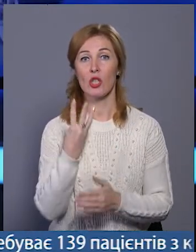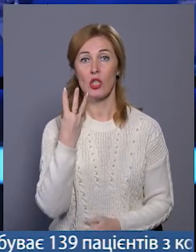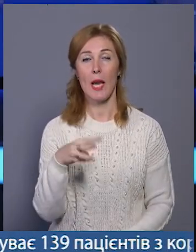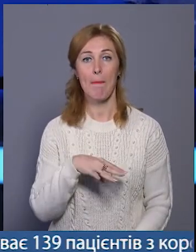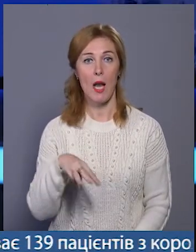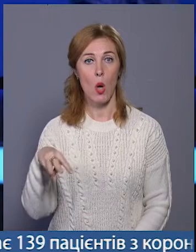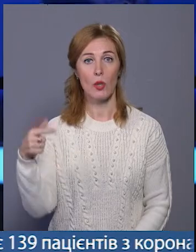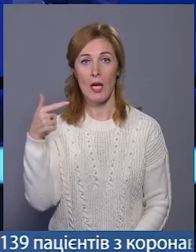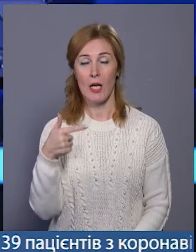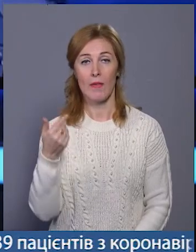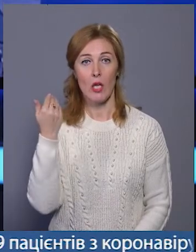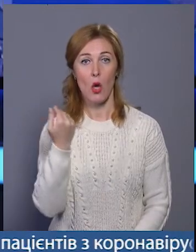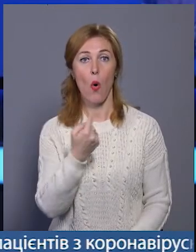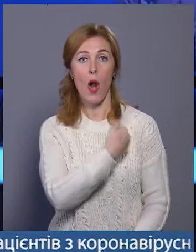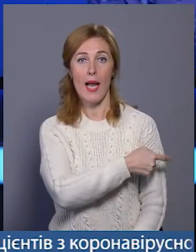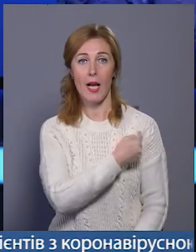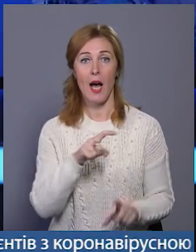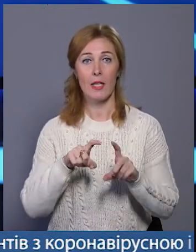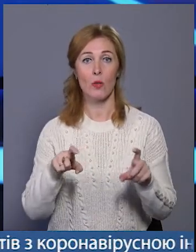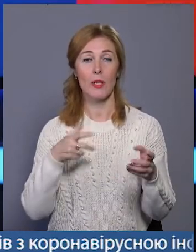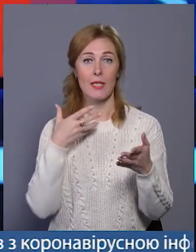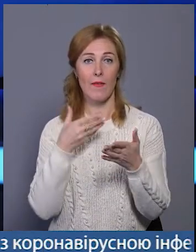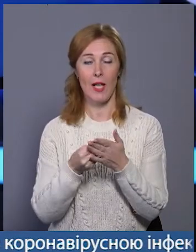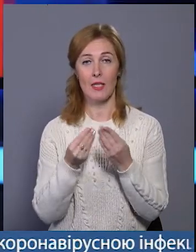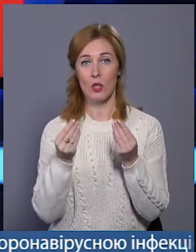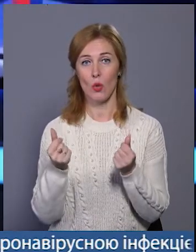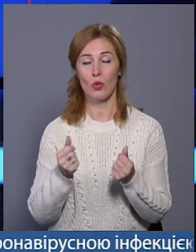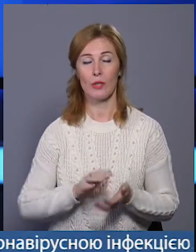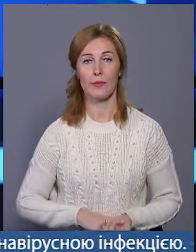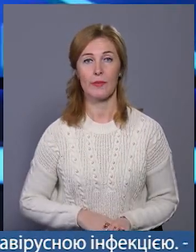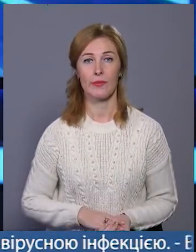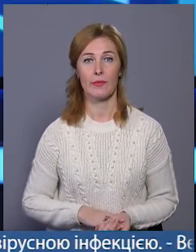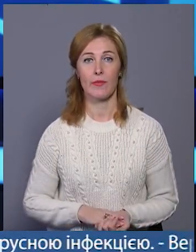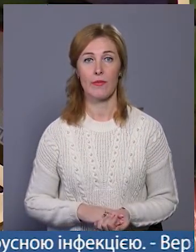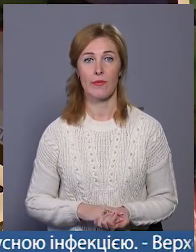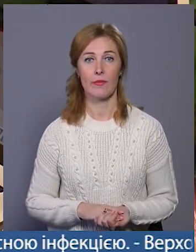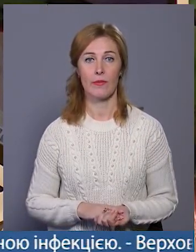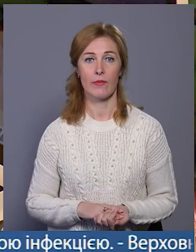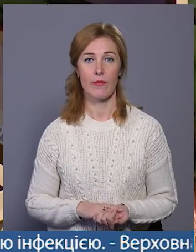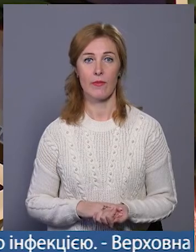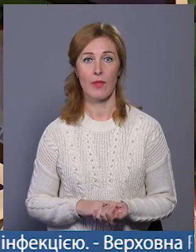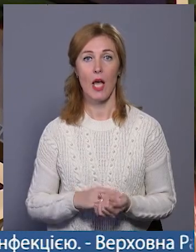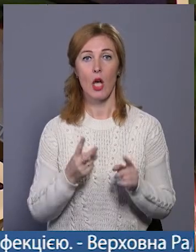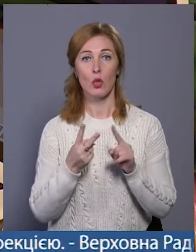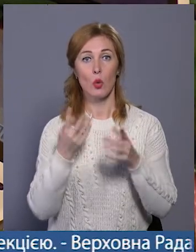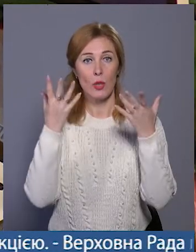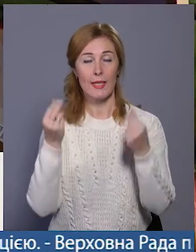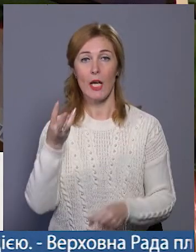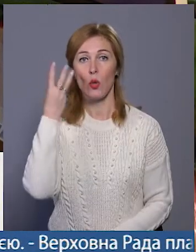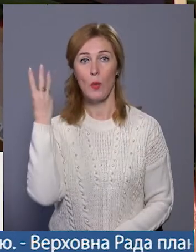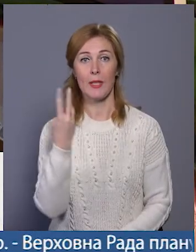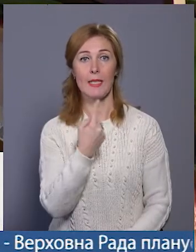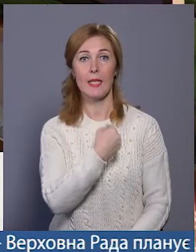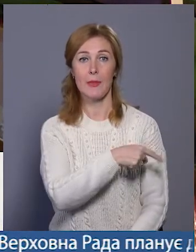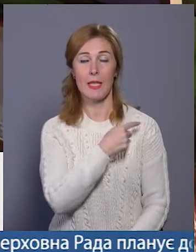гривень. Його лікарня купила за власні кошти. Більше розповість Ольга Нісміянова. Уже другий день у Хмельницькій міській